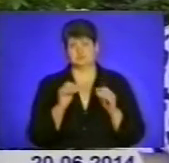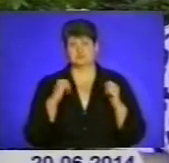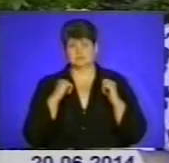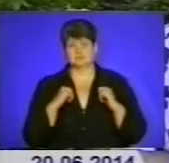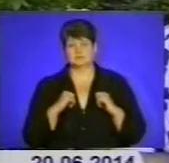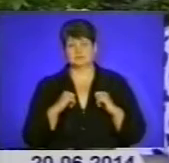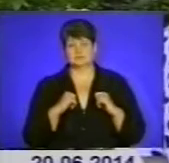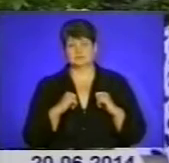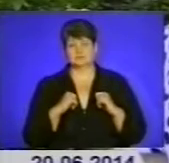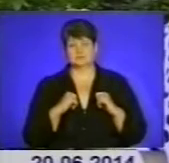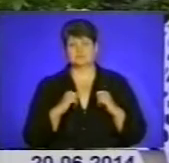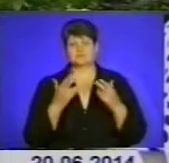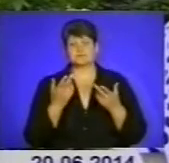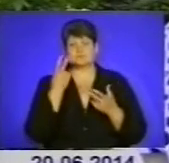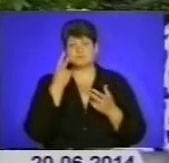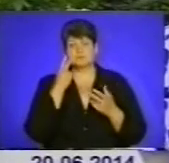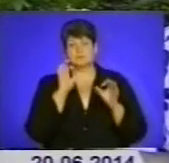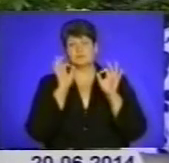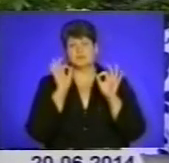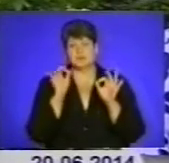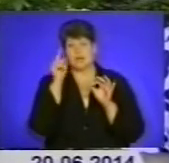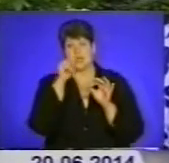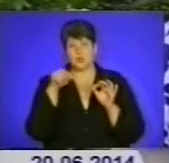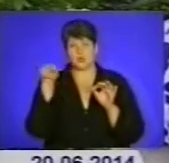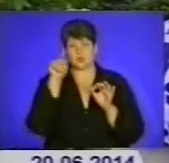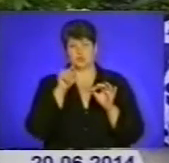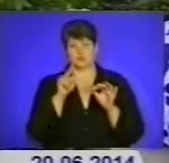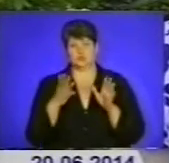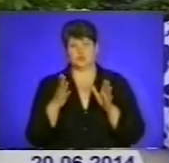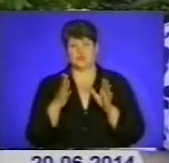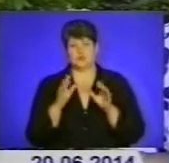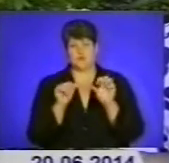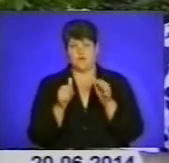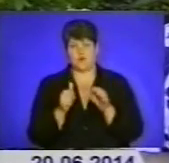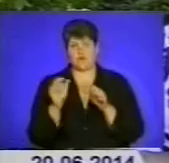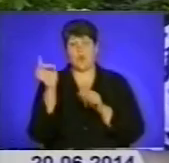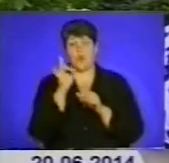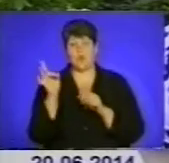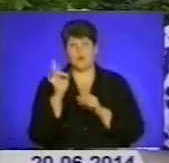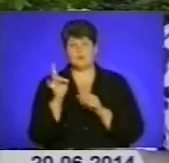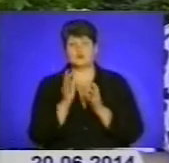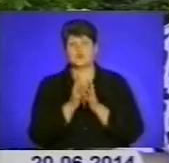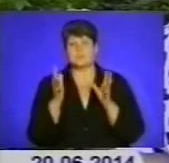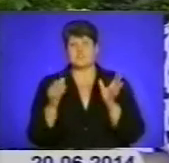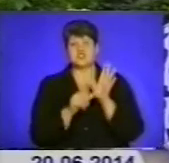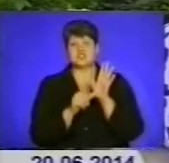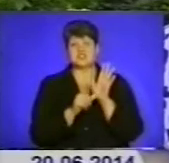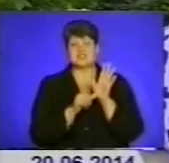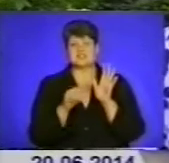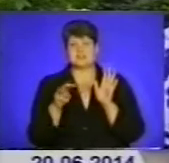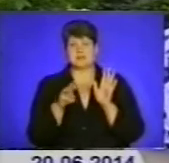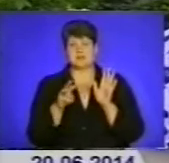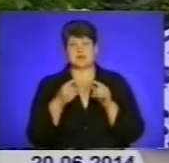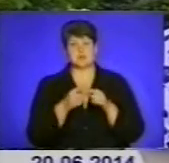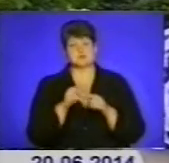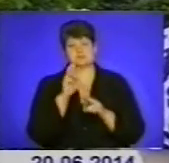то він має зазвичай правильну округлу форму. Розміри, якщо більше 6 міліметрів, це вже є десь